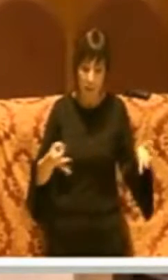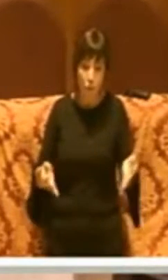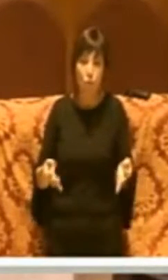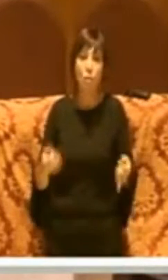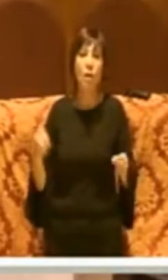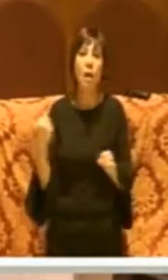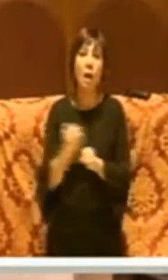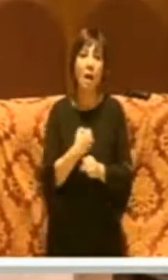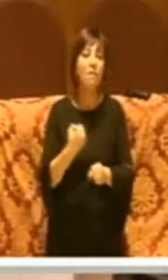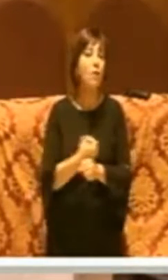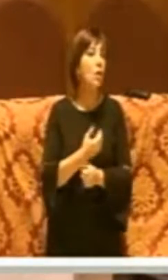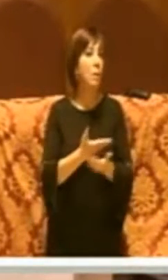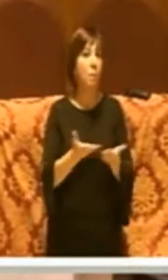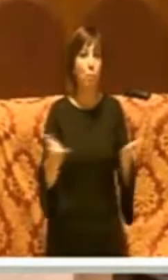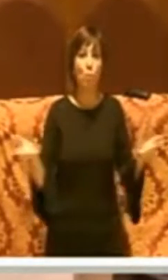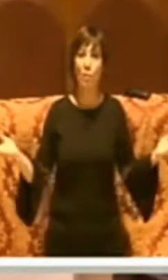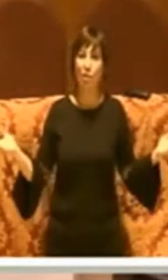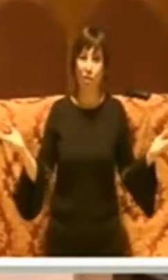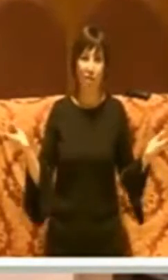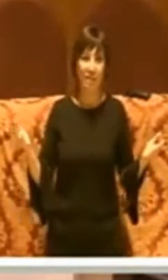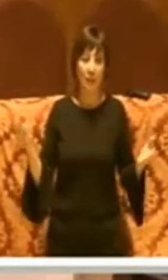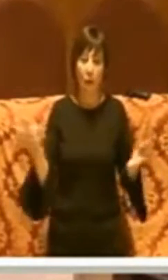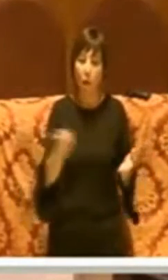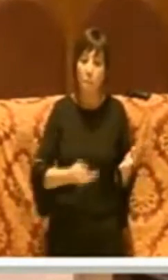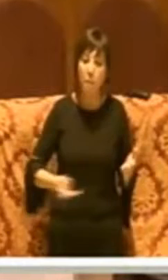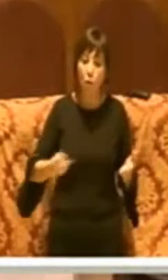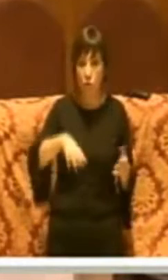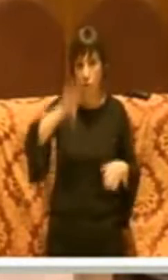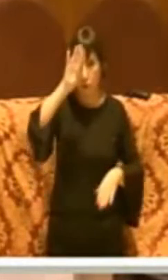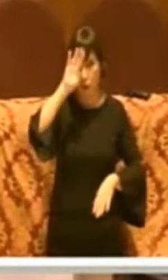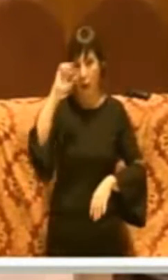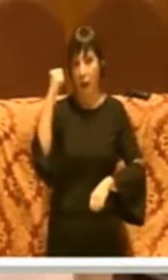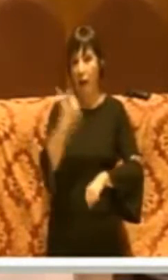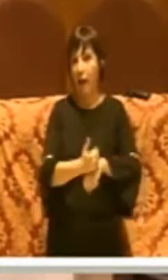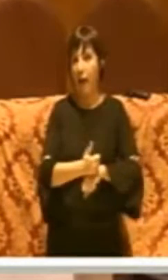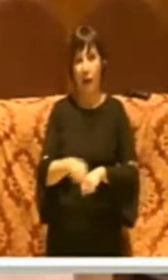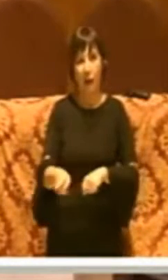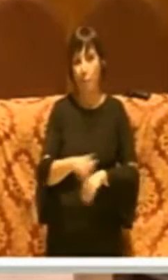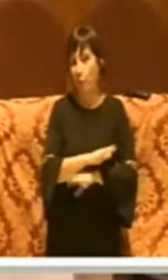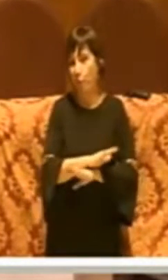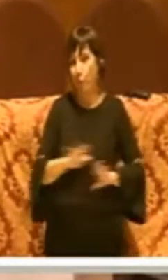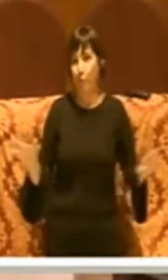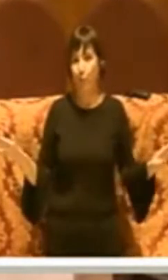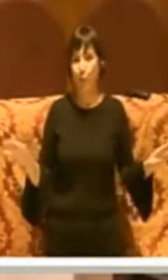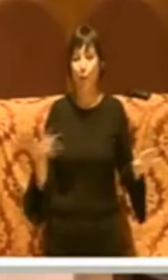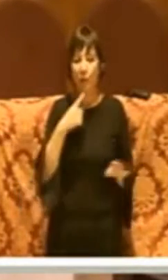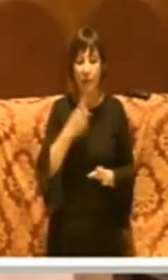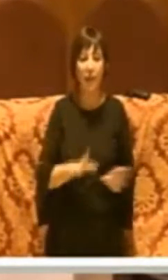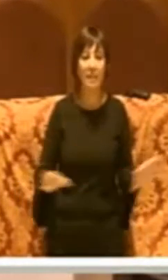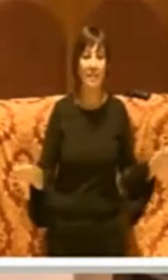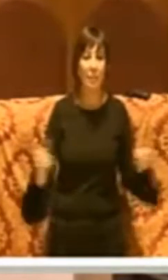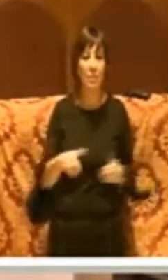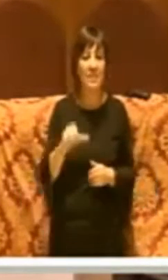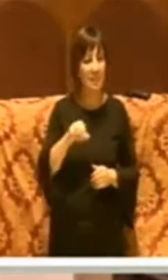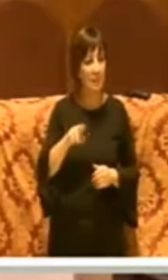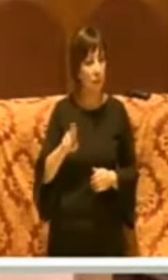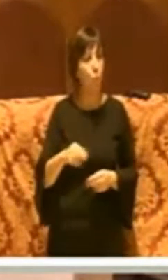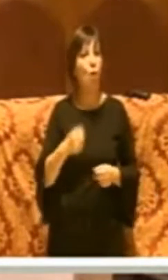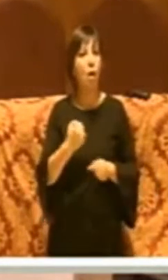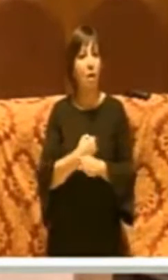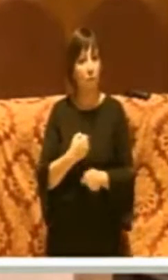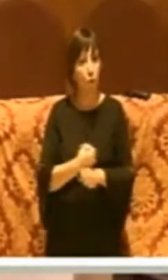lavori pubblici la progettazione è tutto, e io devo dire che in questo il Dipartimento Simu, lavori